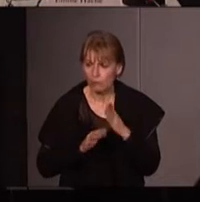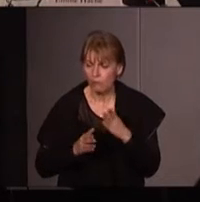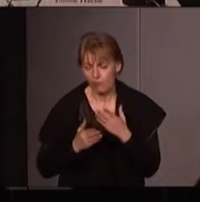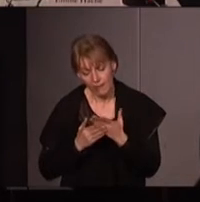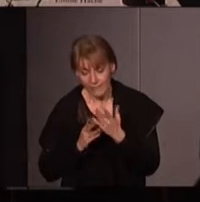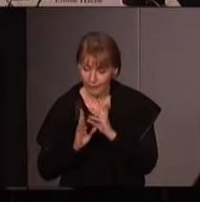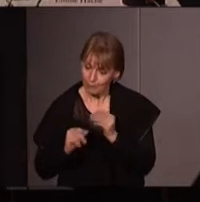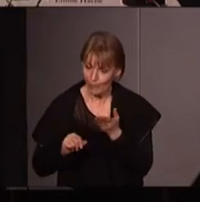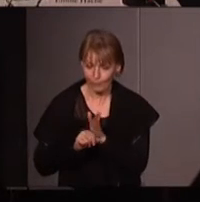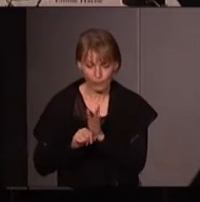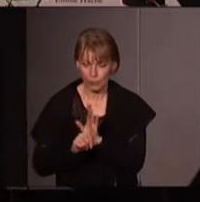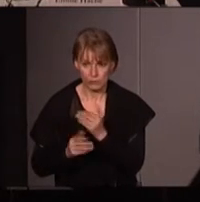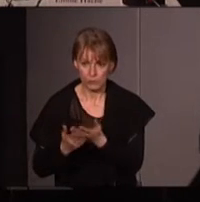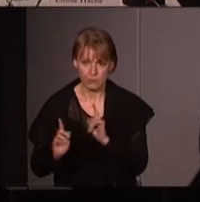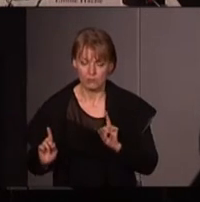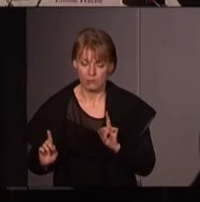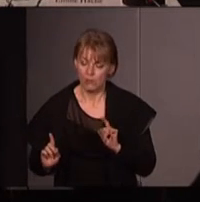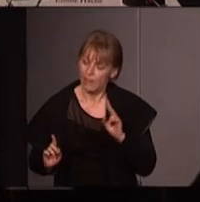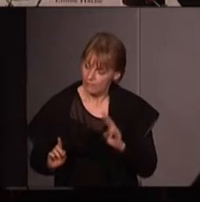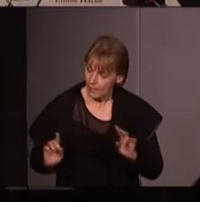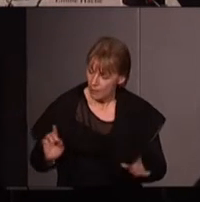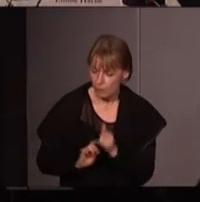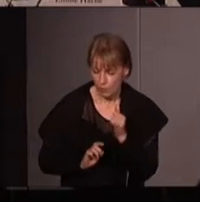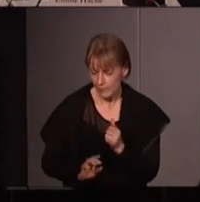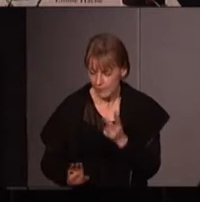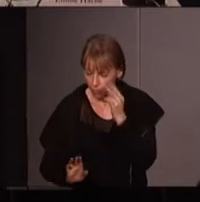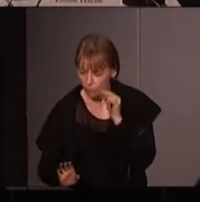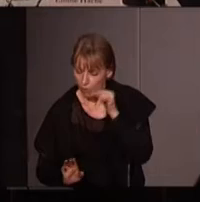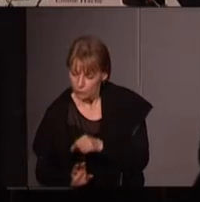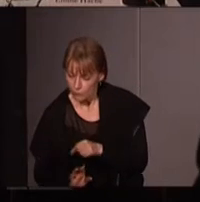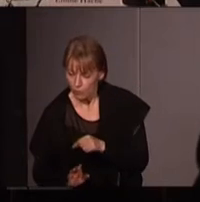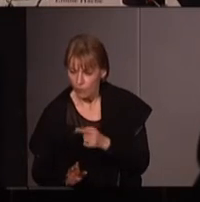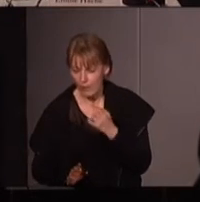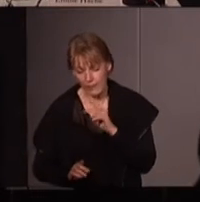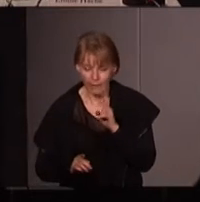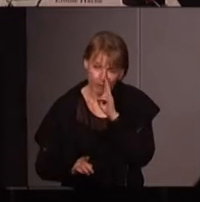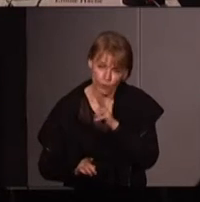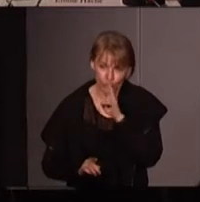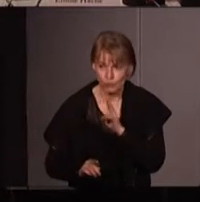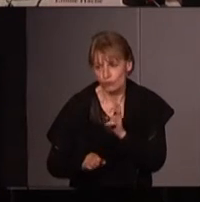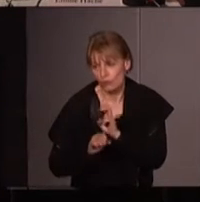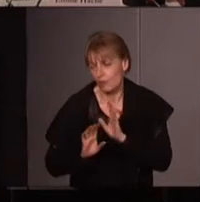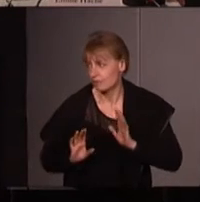mais plutôt en essayant de le comprendre réellement de prendre les risques et aussi évidemment en gardant un certain sens de l'humour voilà